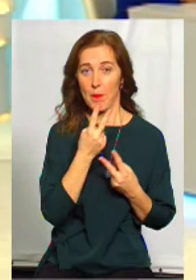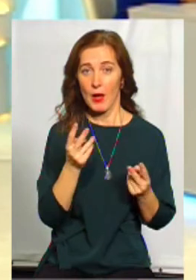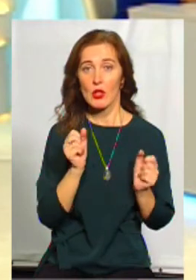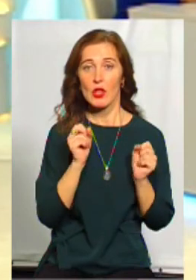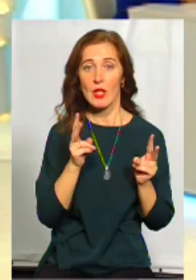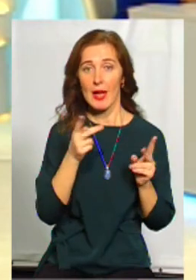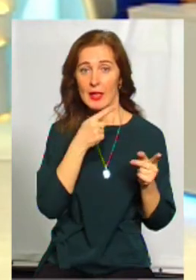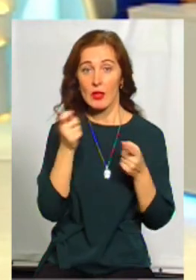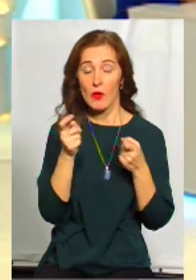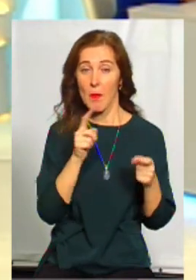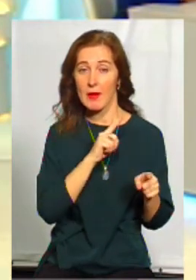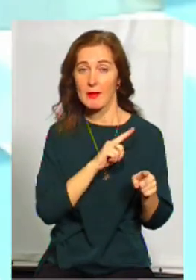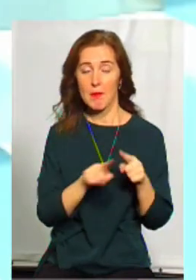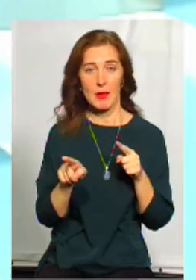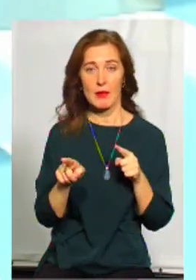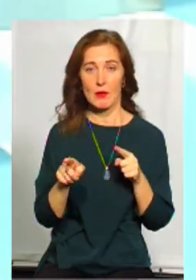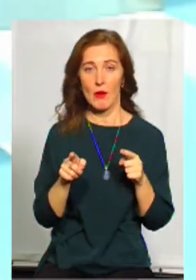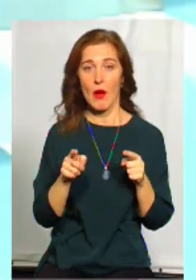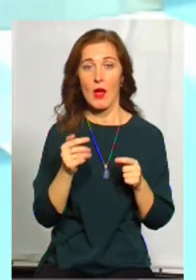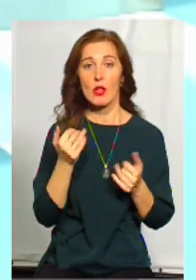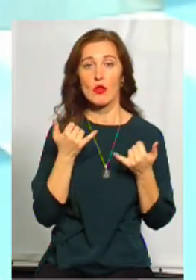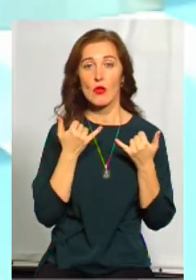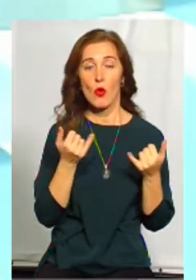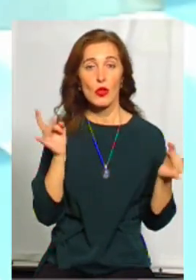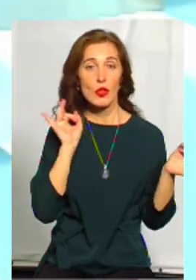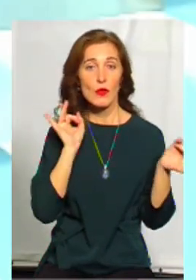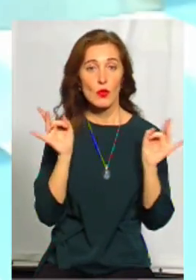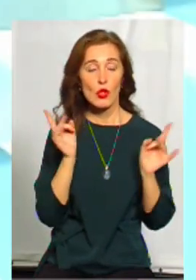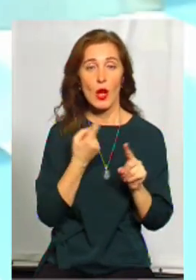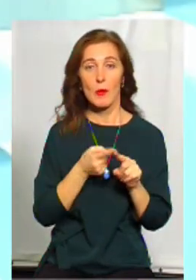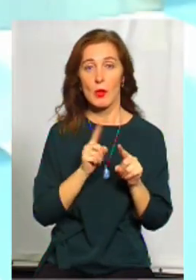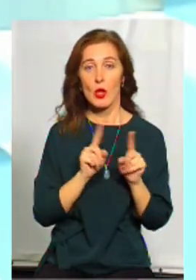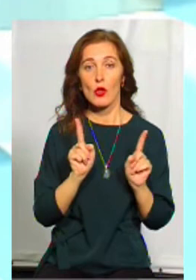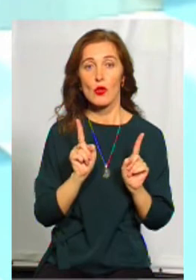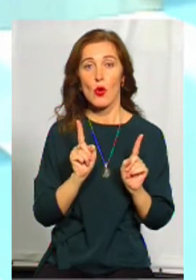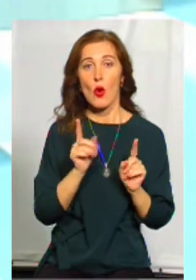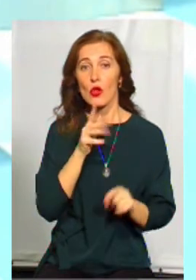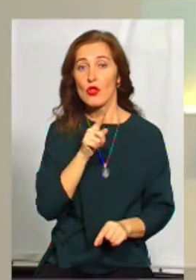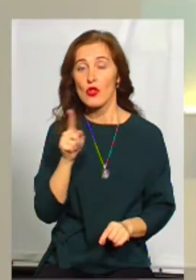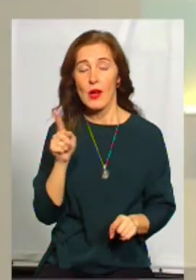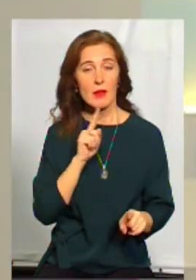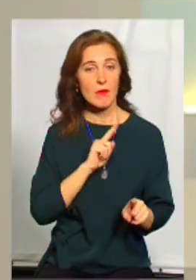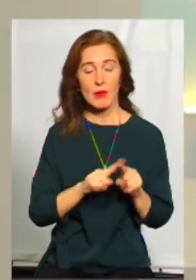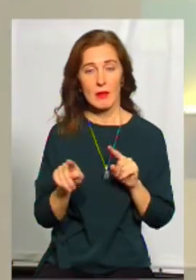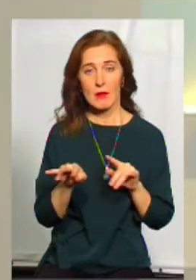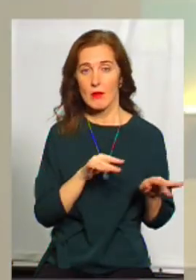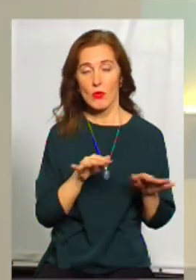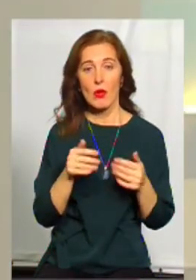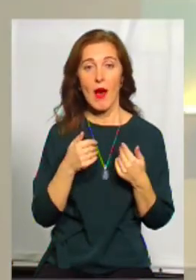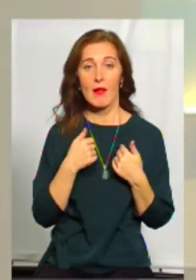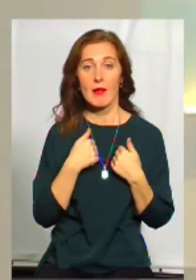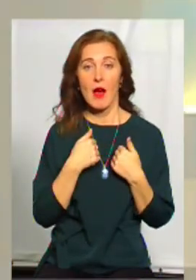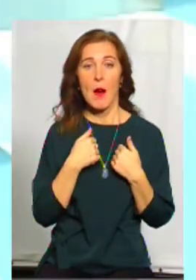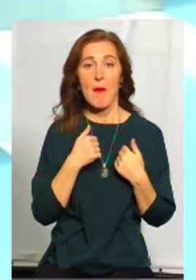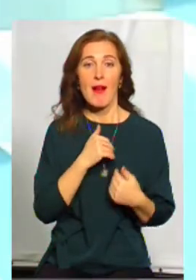швидко? Ви казали, що ми сьогодні вже зважали про те, що зараз люди більше в соціальні мережі, тому що час рухається, все рухається. А нам